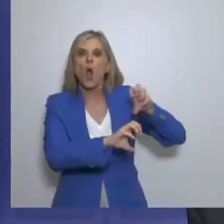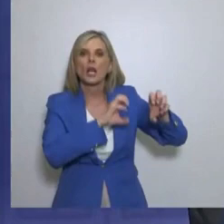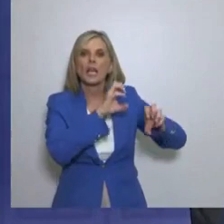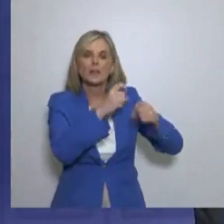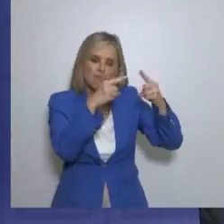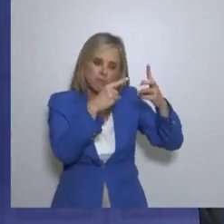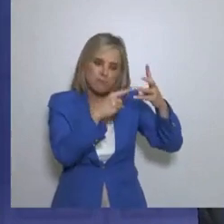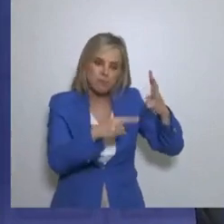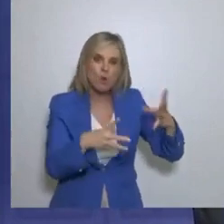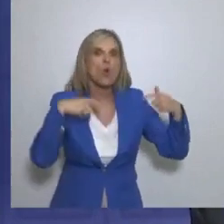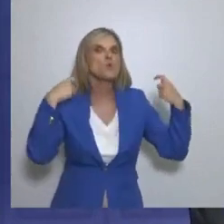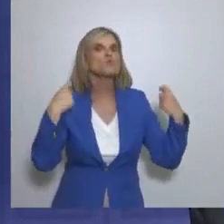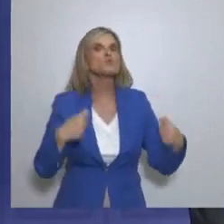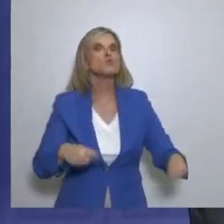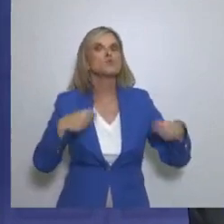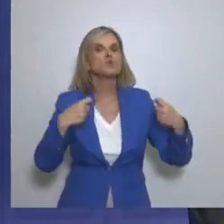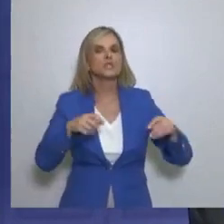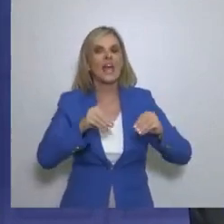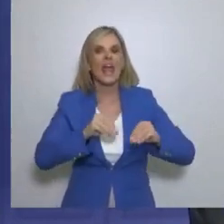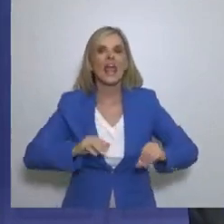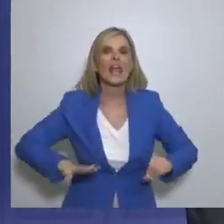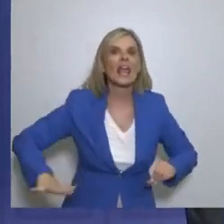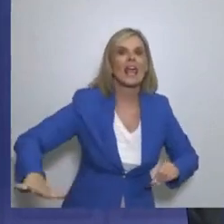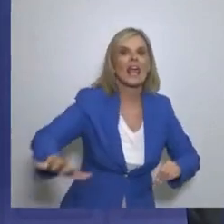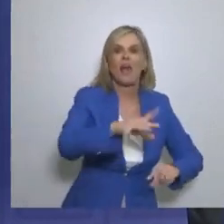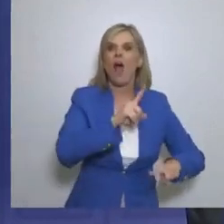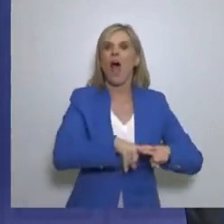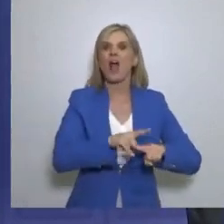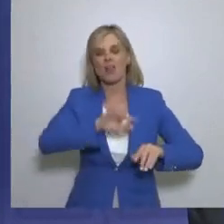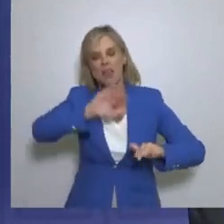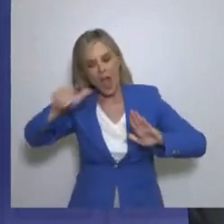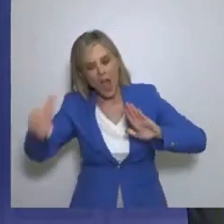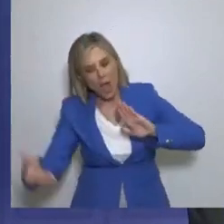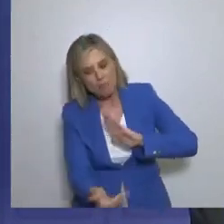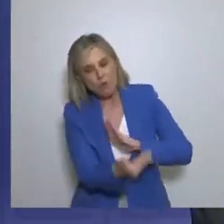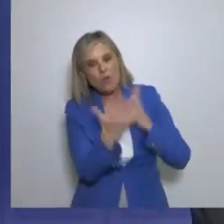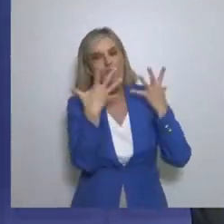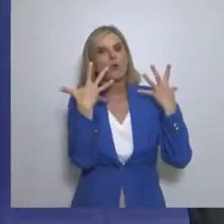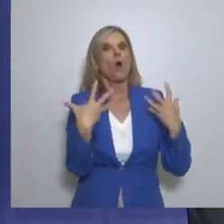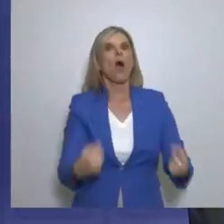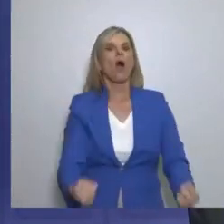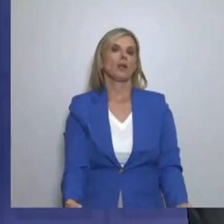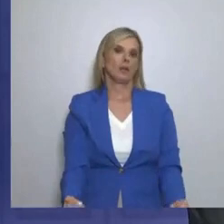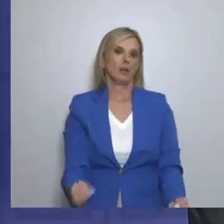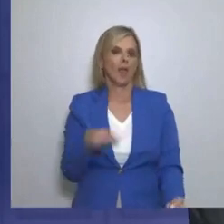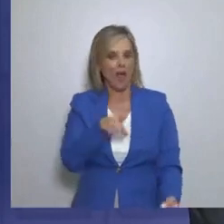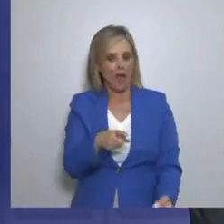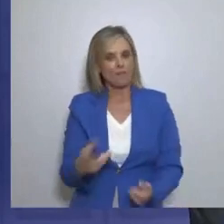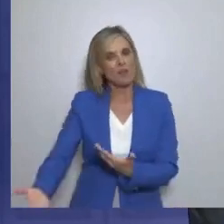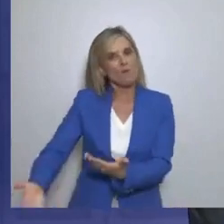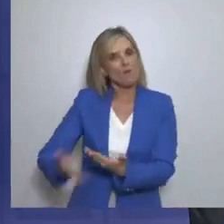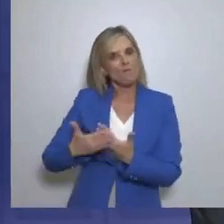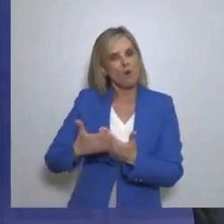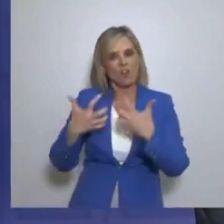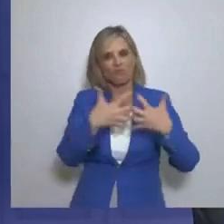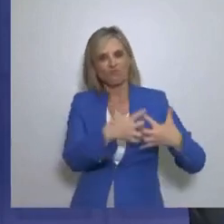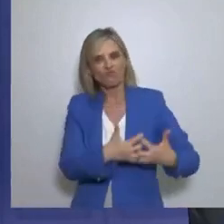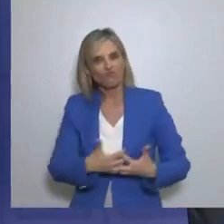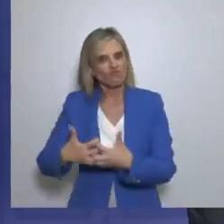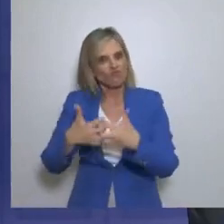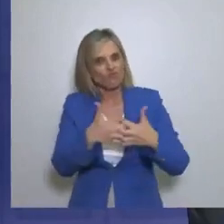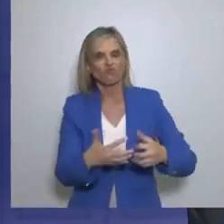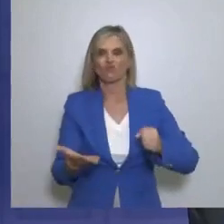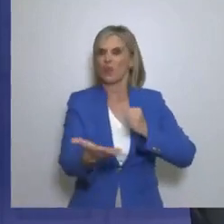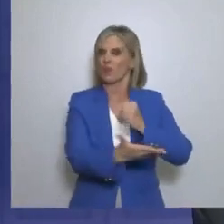ιστο Και θα μπούμε σε μια κατανάλωση πραγματικά Η οποία απαιτείται Για να αναπτυχθεί Και ο πρωτογενής και ο